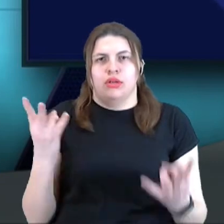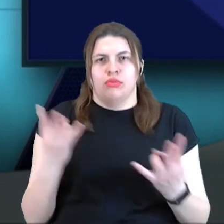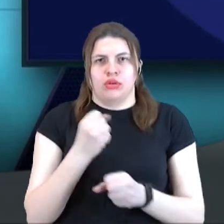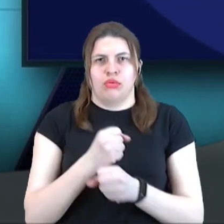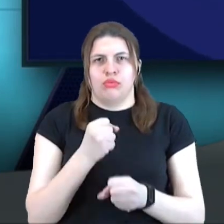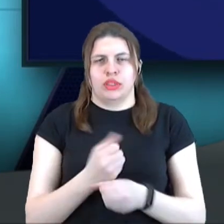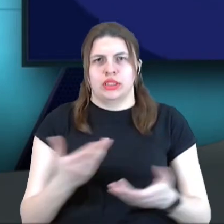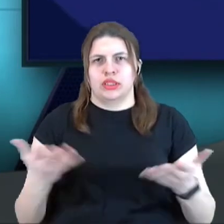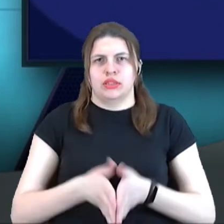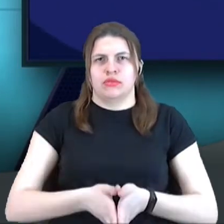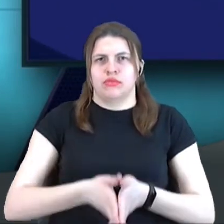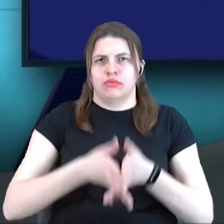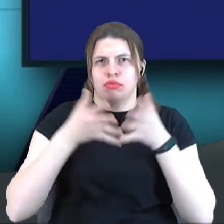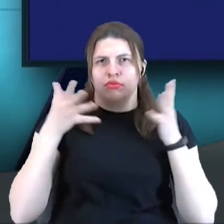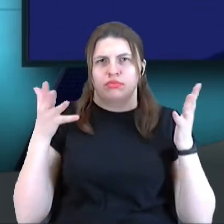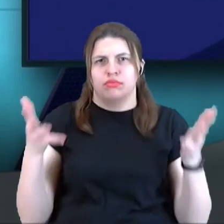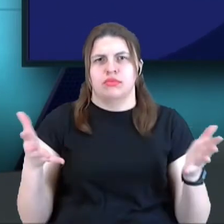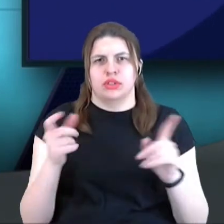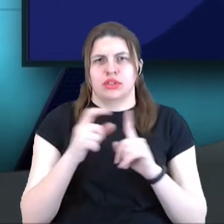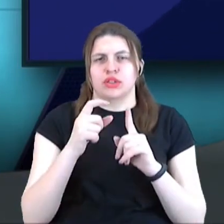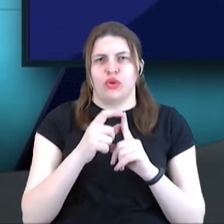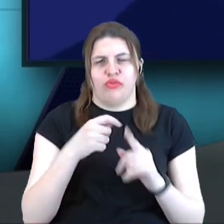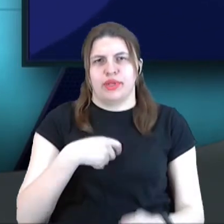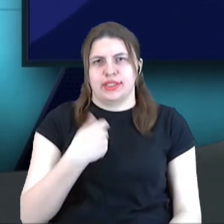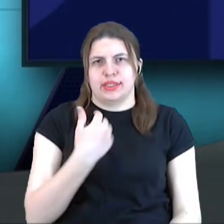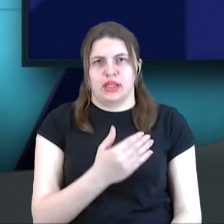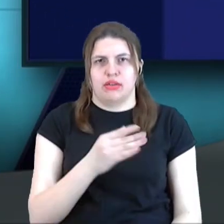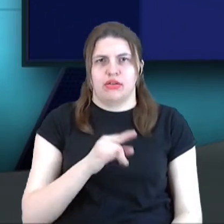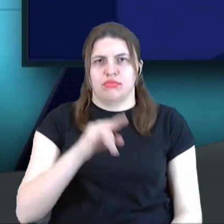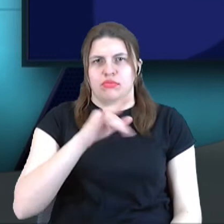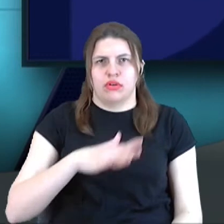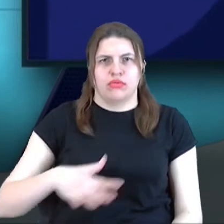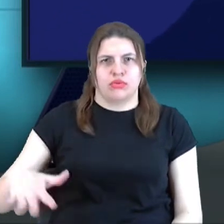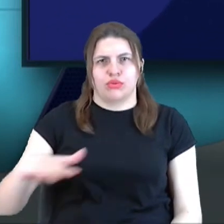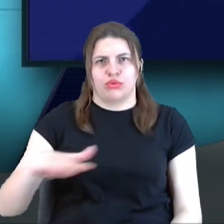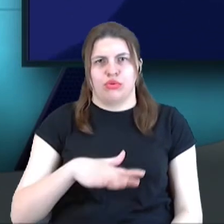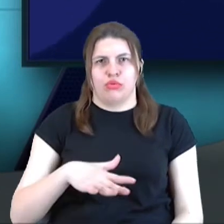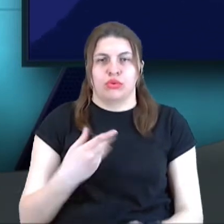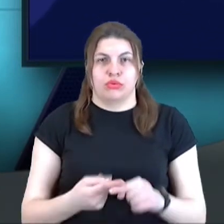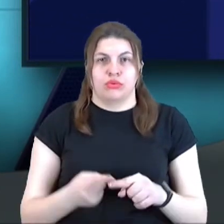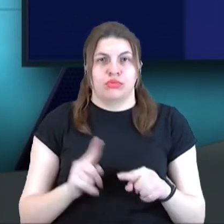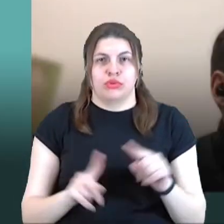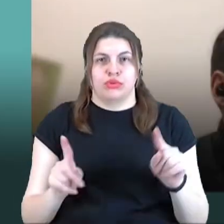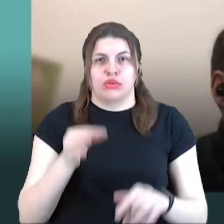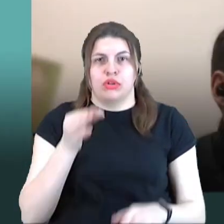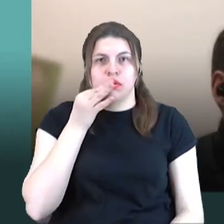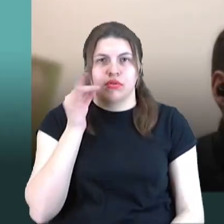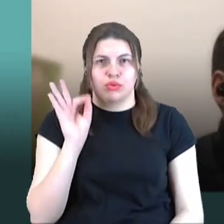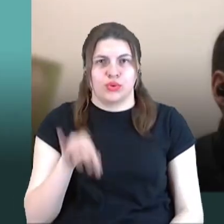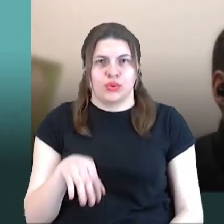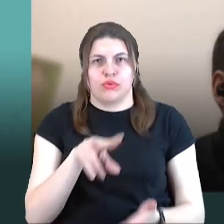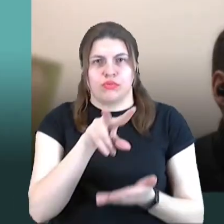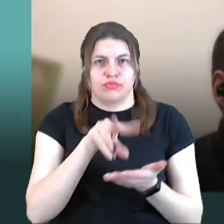великий, як я зрозумів зі слов президента, аеродром, тому що, ну, навіть з досвіду Луганська,